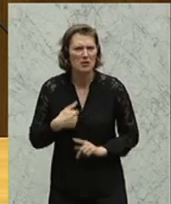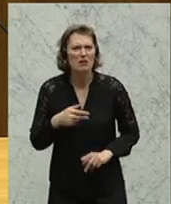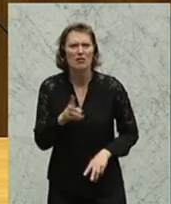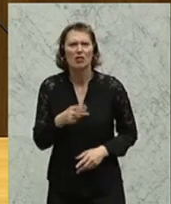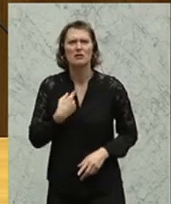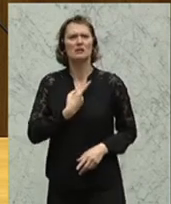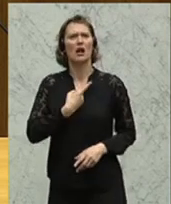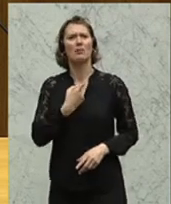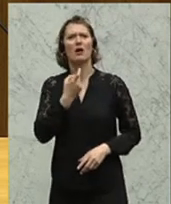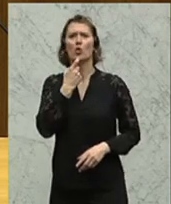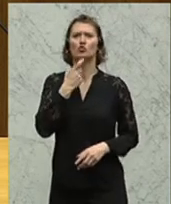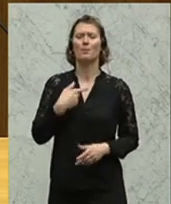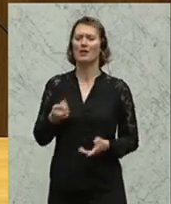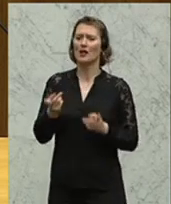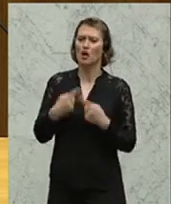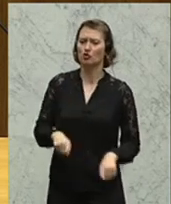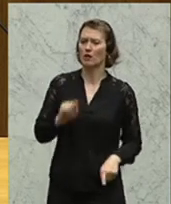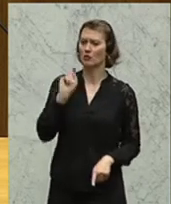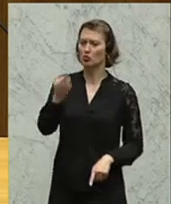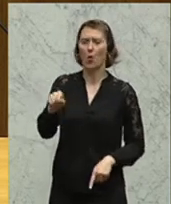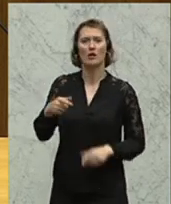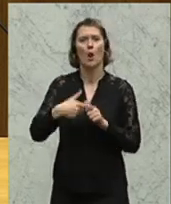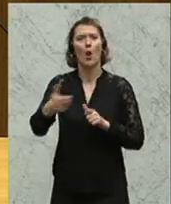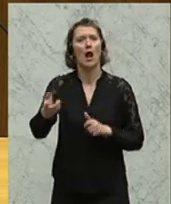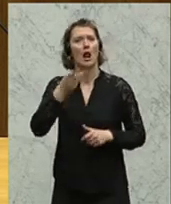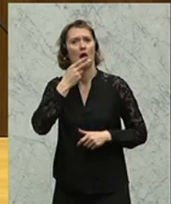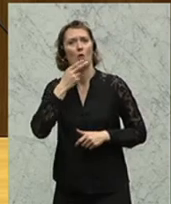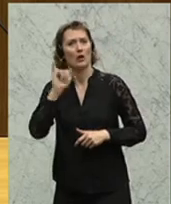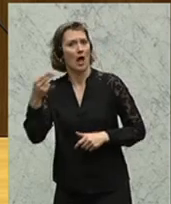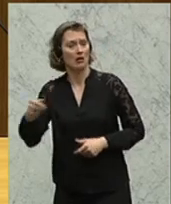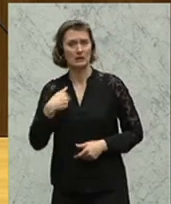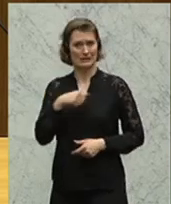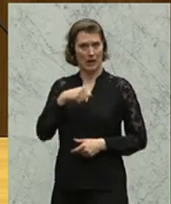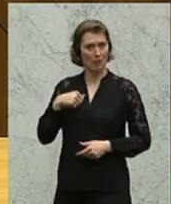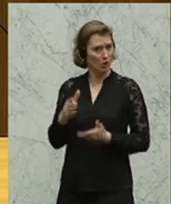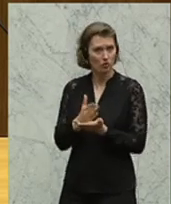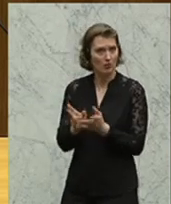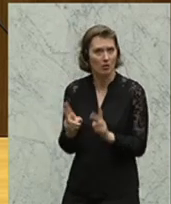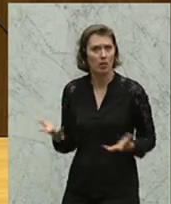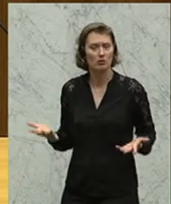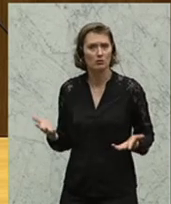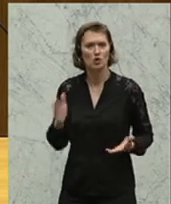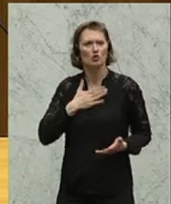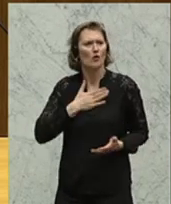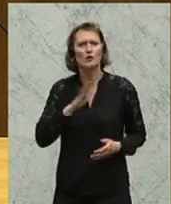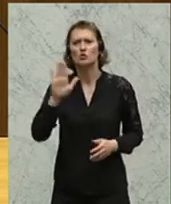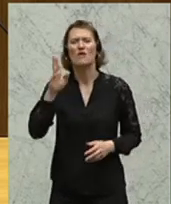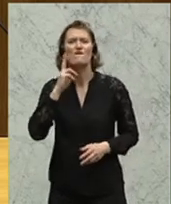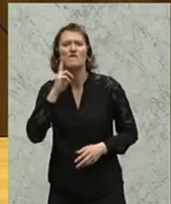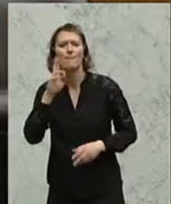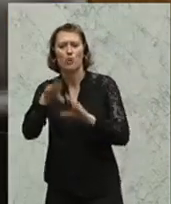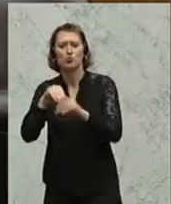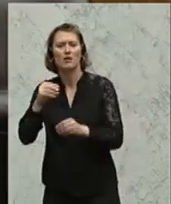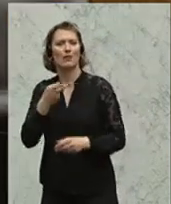Konsument nicht mich frei entscheiden, dass ich zu einem Wirt gehe, der ein Raucherlokal ist oder eben nicht? Das ist sowieso im unternehmerischen Risiko des